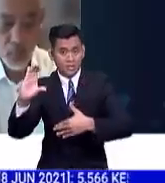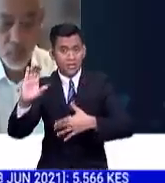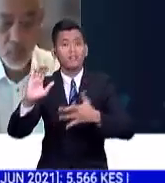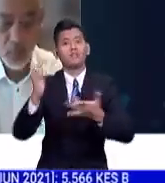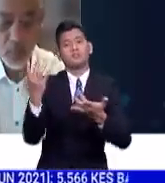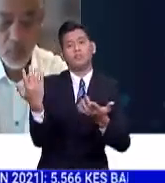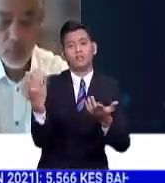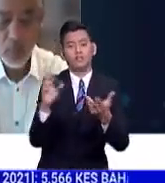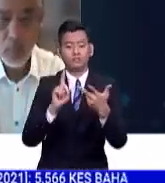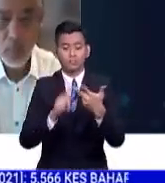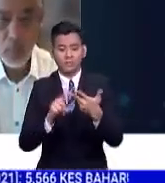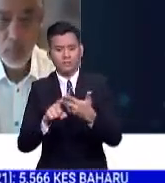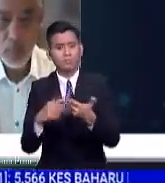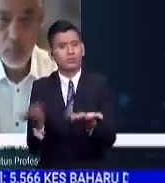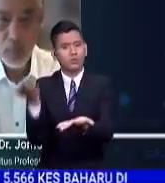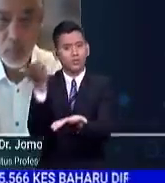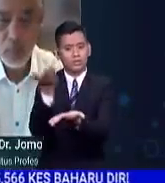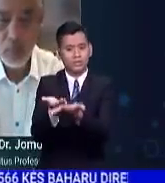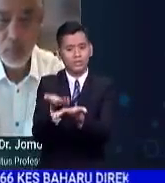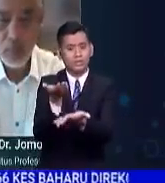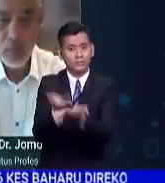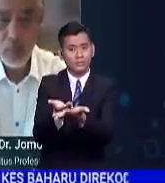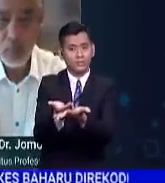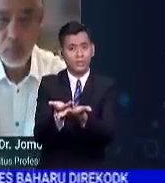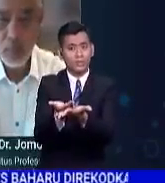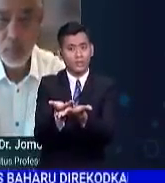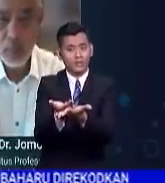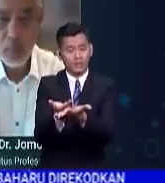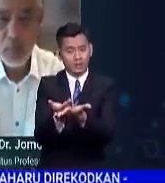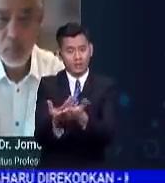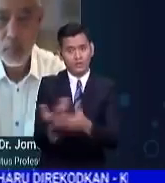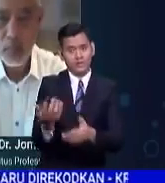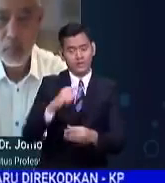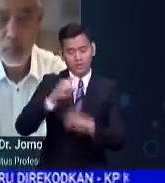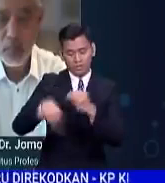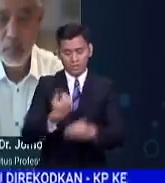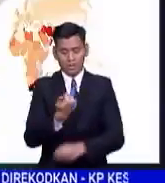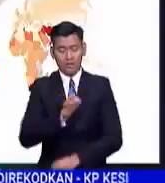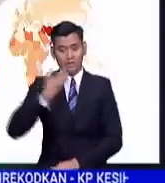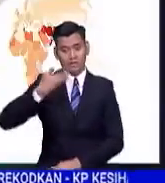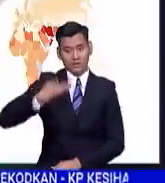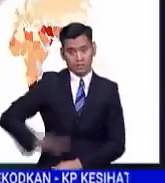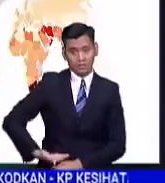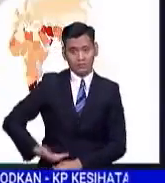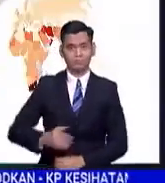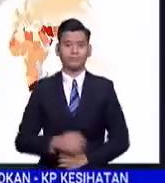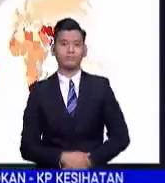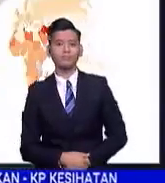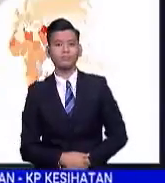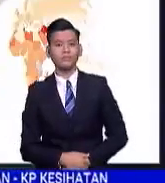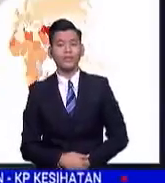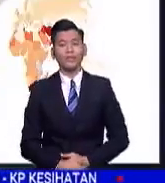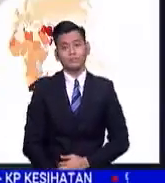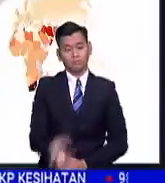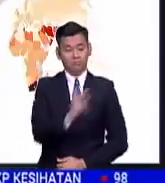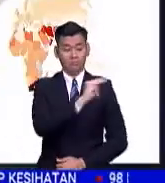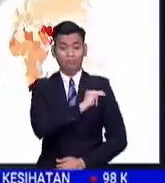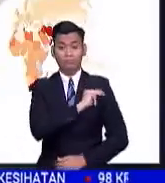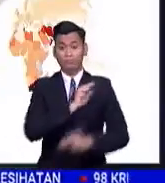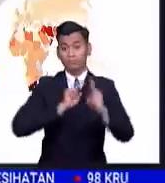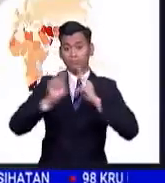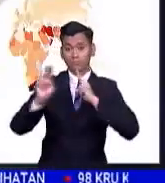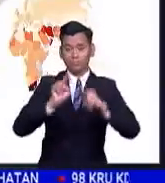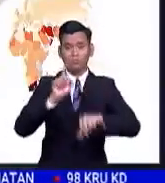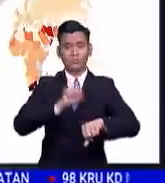identiti secara biometrik untuk pengenalan orang awam. Tengku Datuk Seri Zafir berucap merasmikan